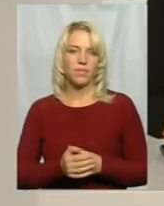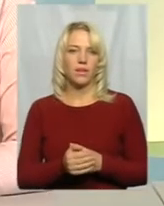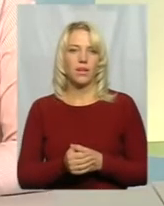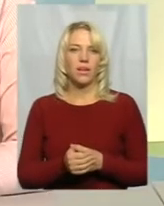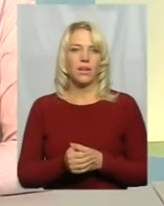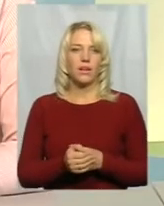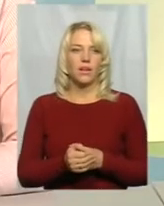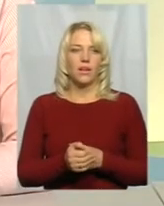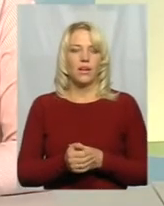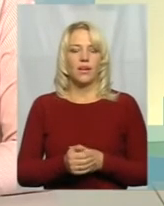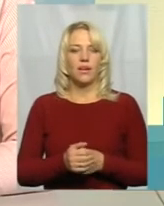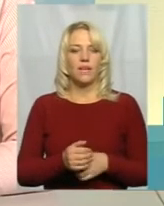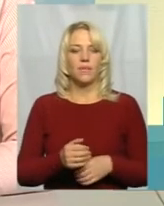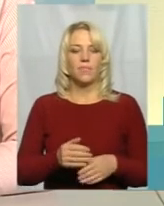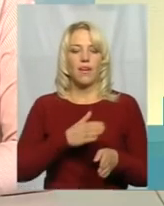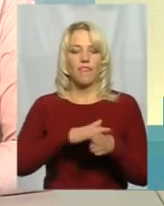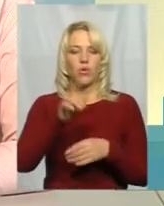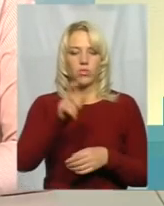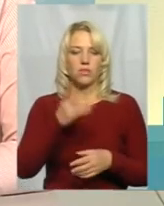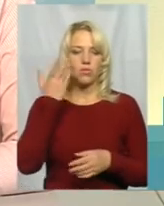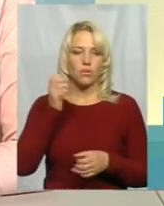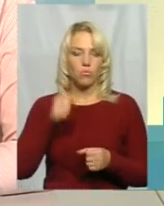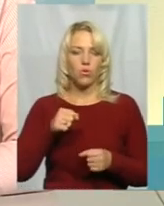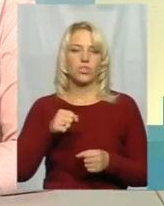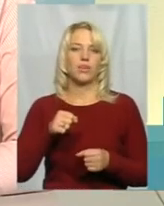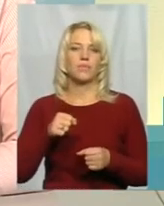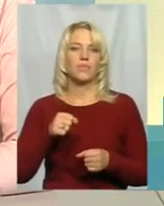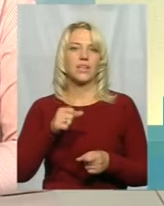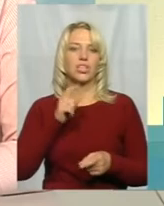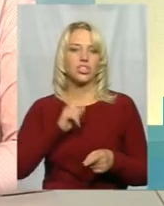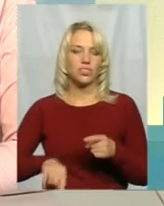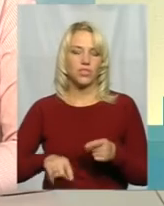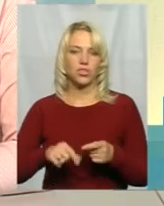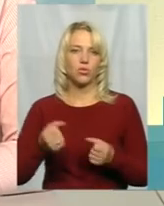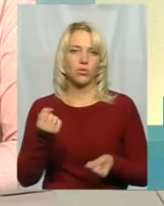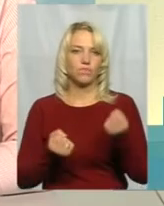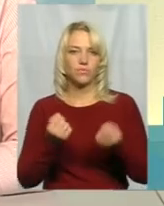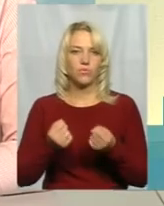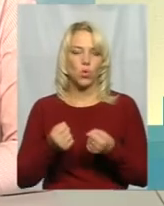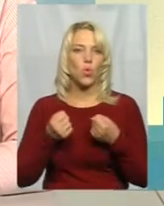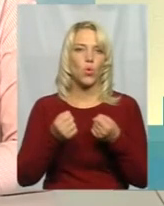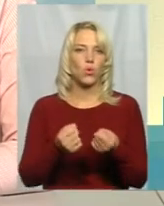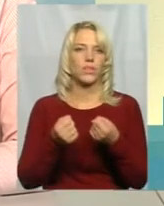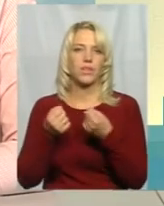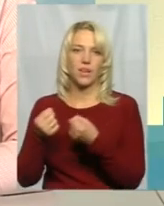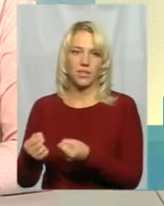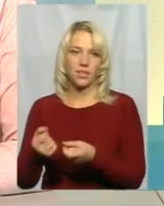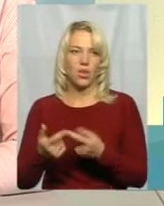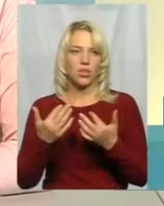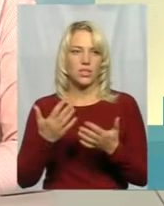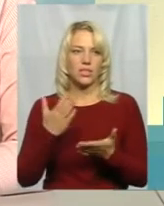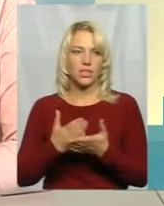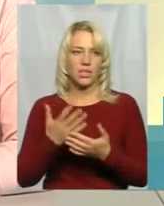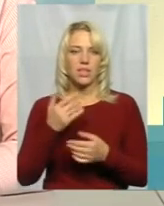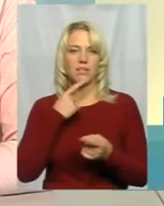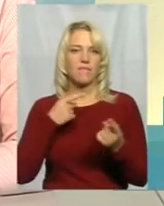Коли ж виконавець може швидко добратися до місця призначення, чи взагалі доїхати, оскільки є настільки